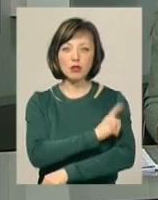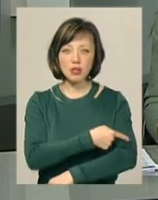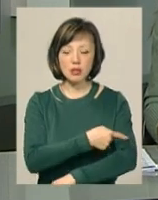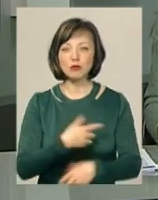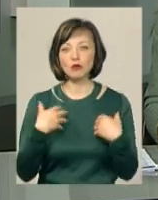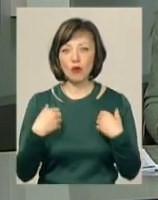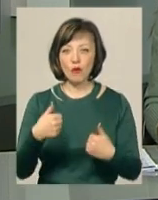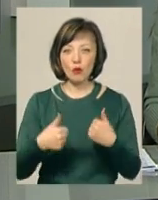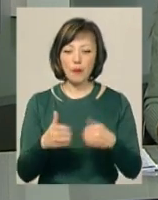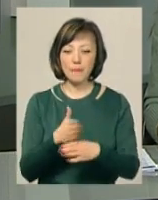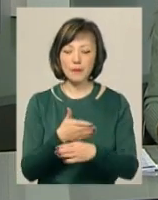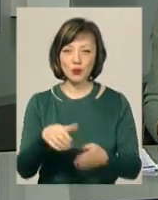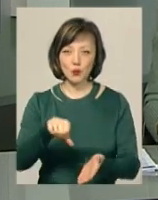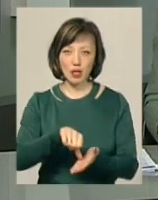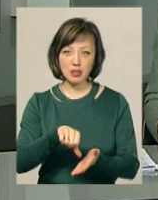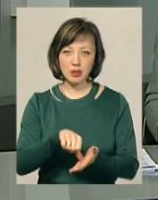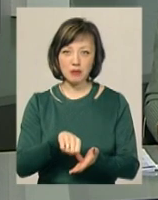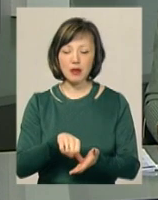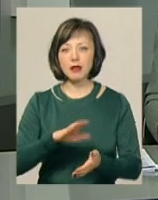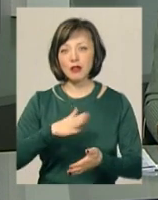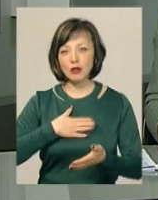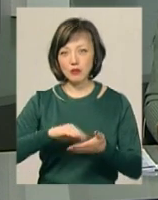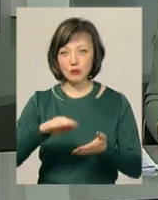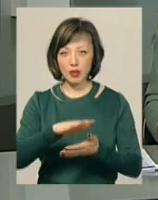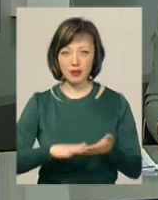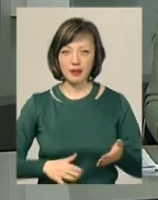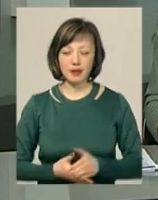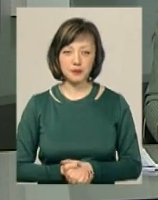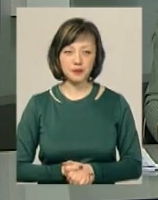здорову конкуренцію поміж учасниками. Светлана Парубок продовжить.